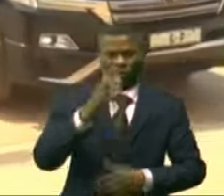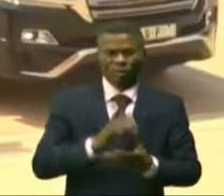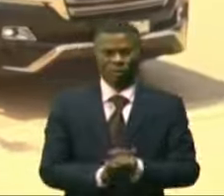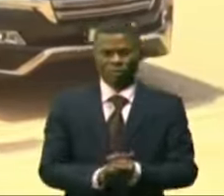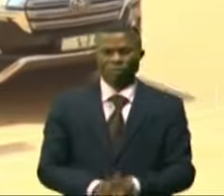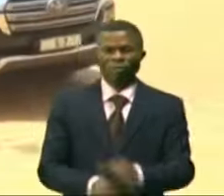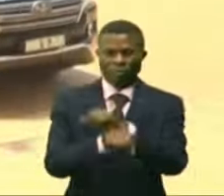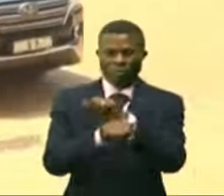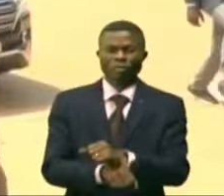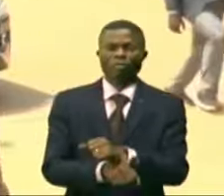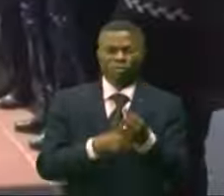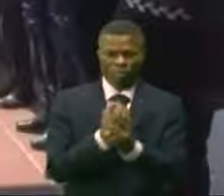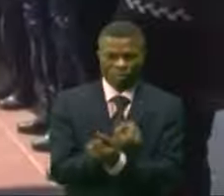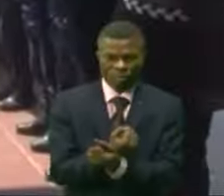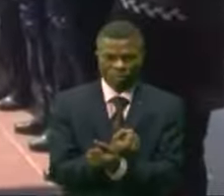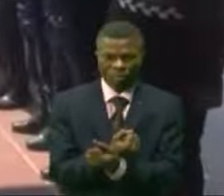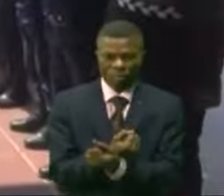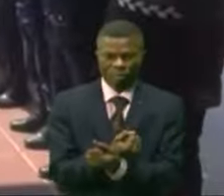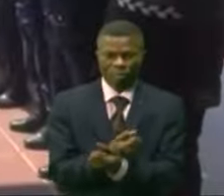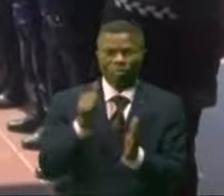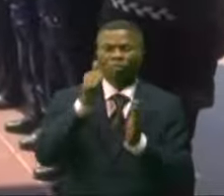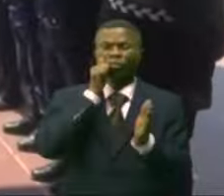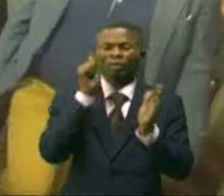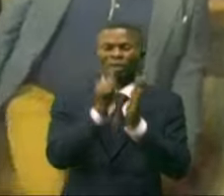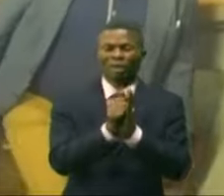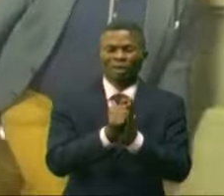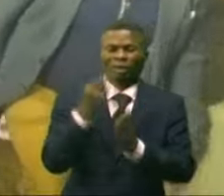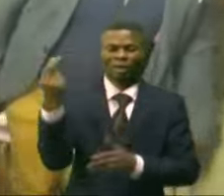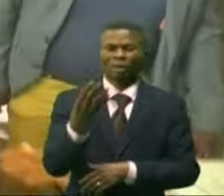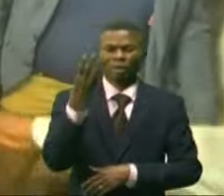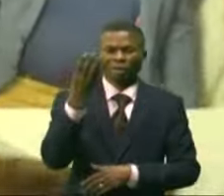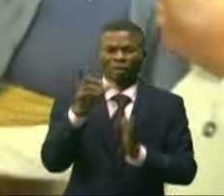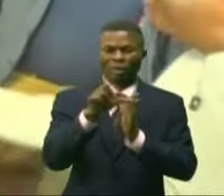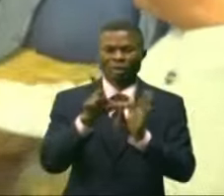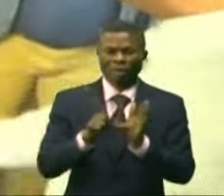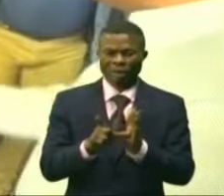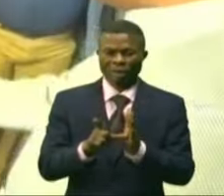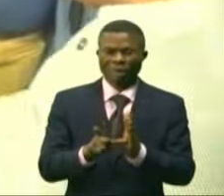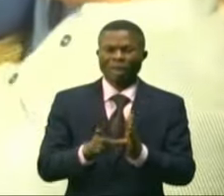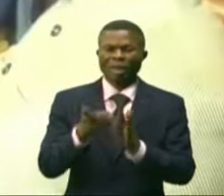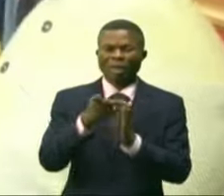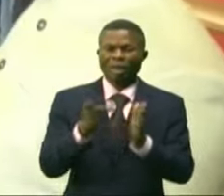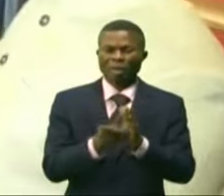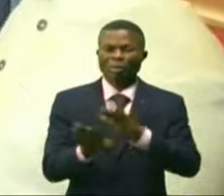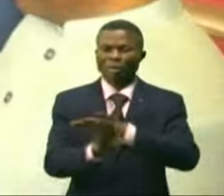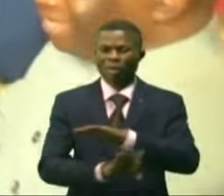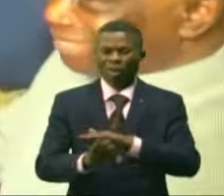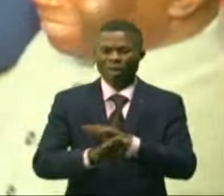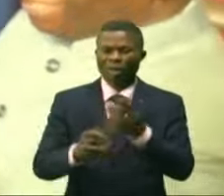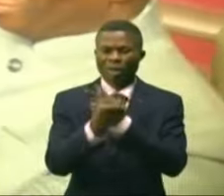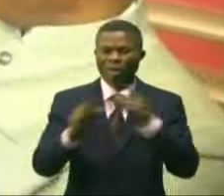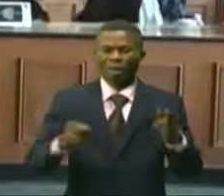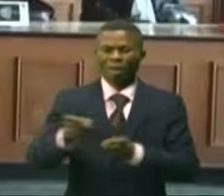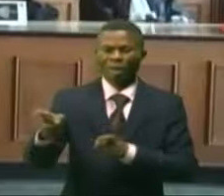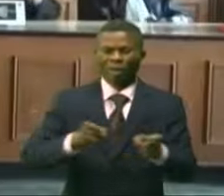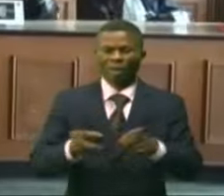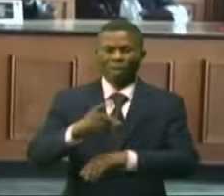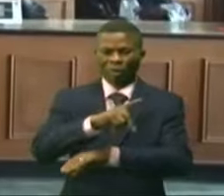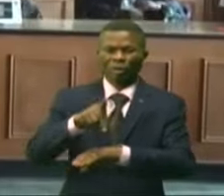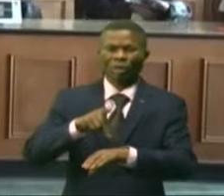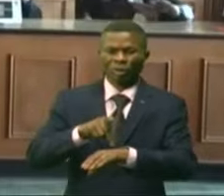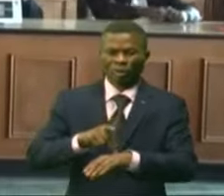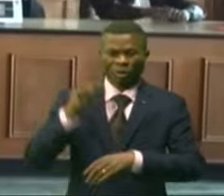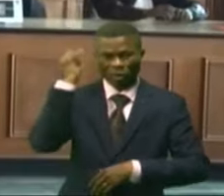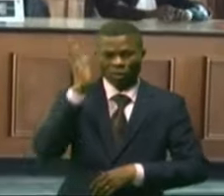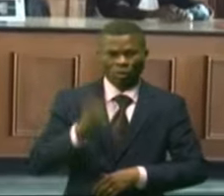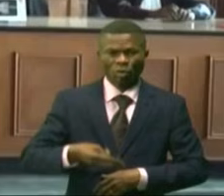Tradition respectée, comme le veut l'article 24 de la loi portant principes fondamentaux relatifs à la libre administration des provinces, le